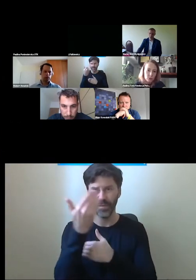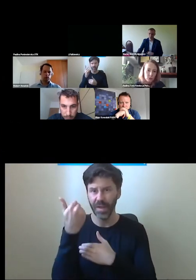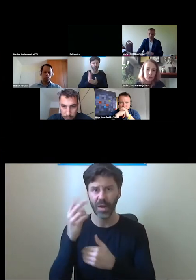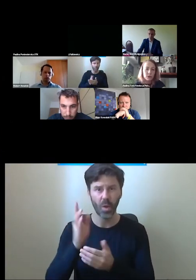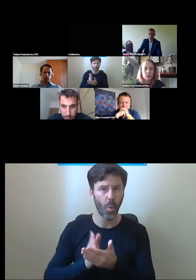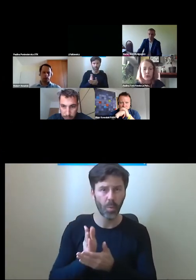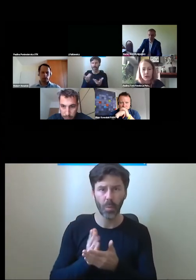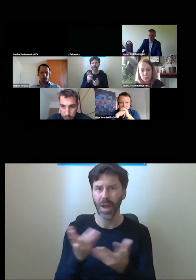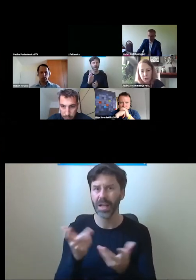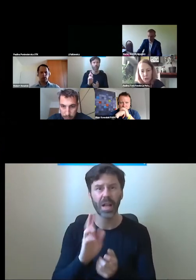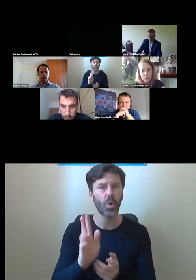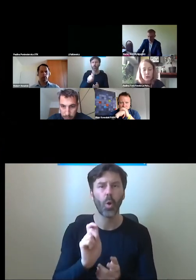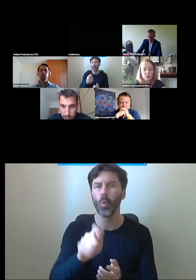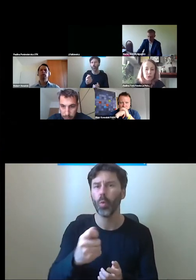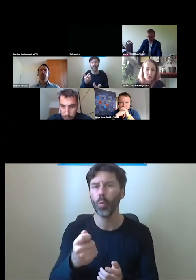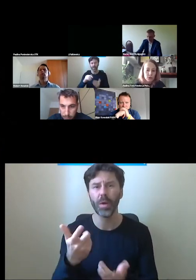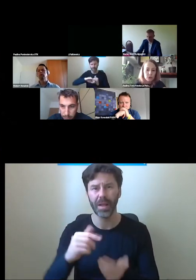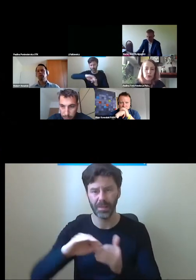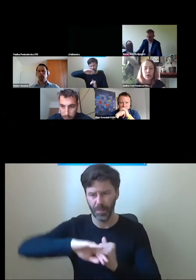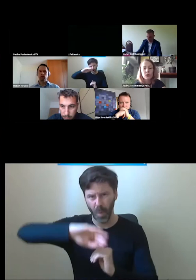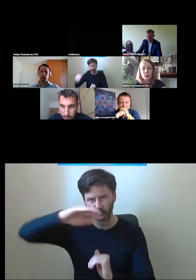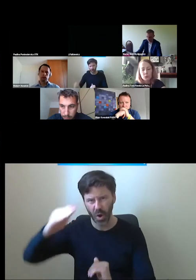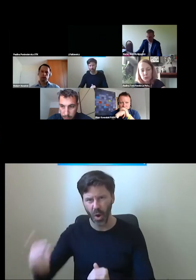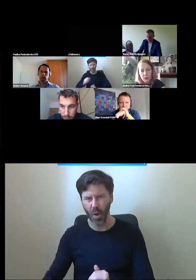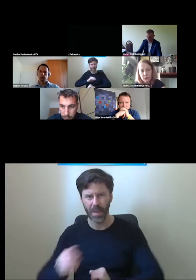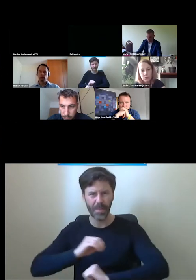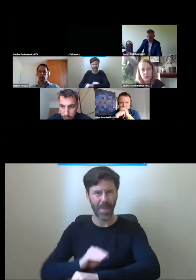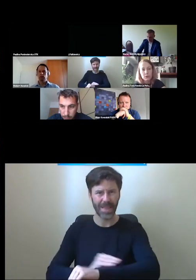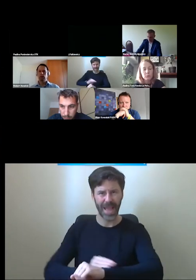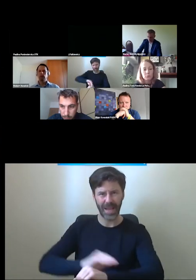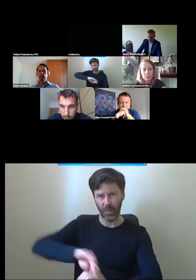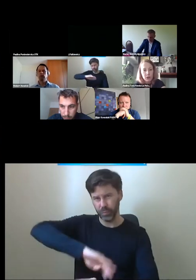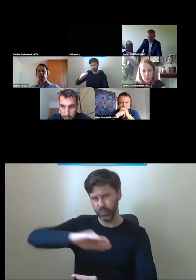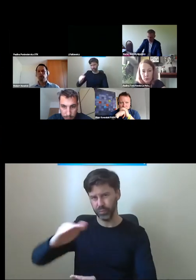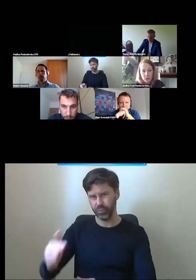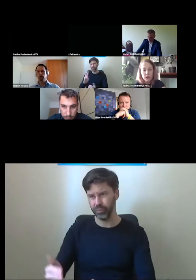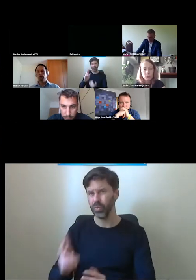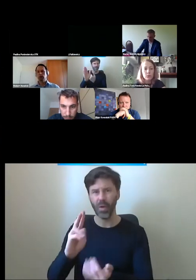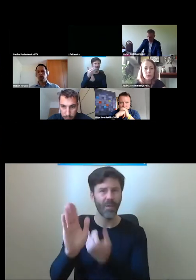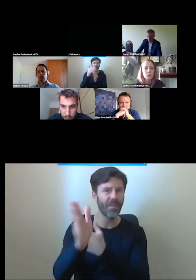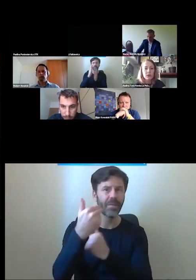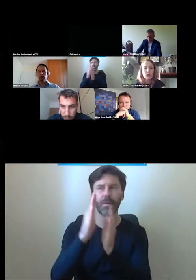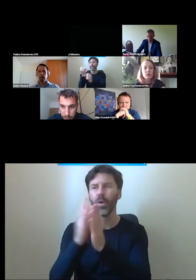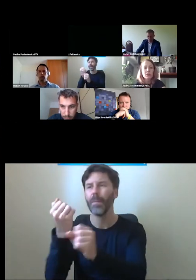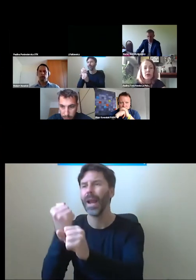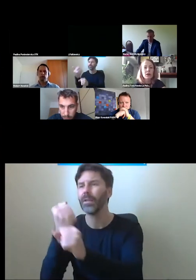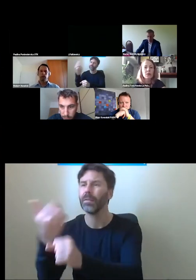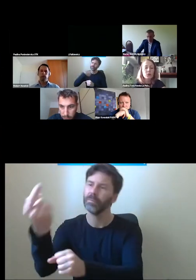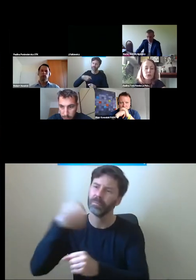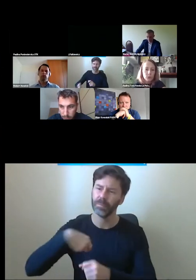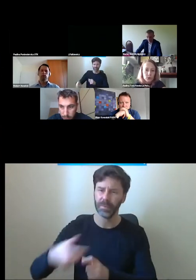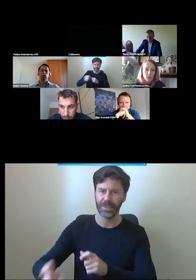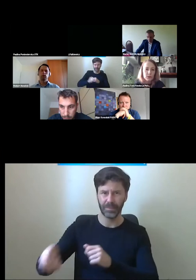jest jakiś kluczyk, tu jest jakiś pokrowiec, ktoś musi to zdjąć. Ktoś musi wezwać jakiegoś pracownika budynku. Bardzo często nie ma